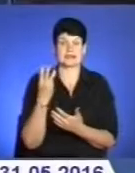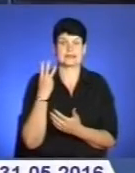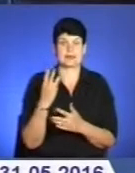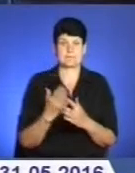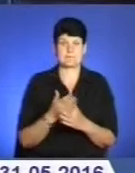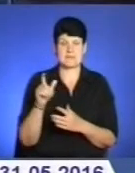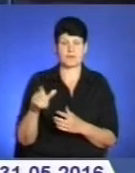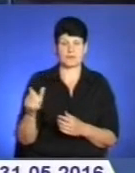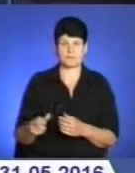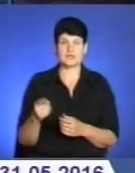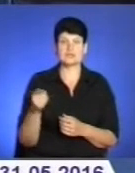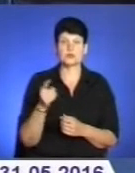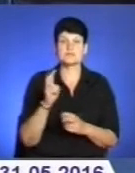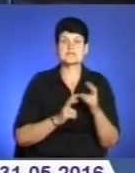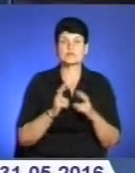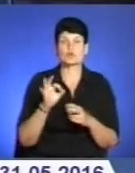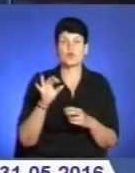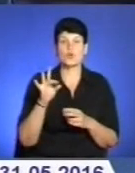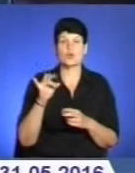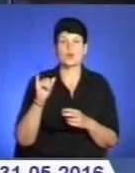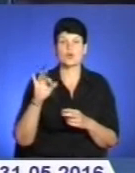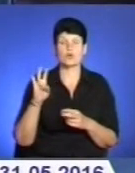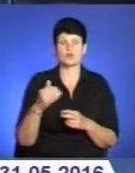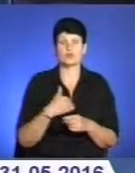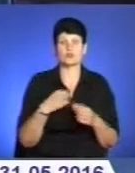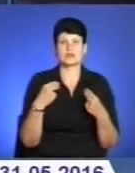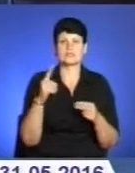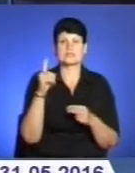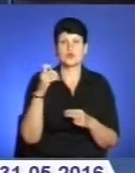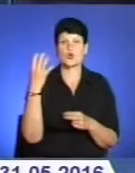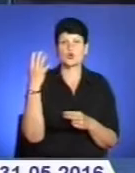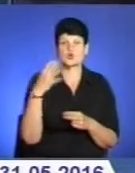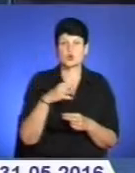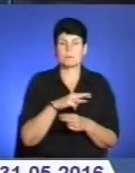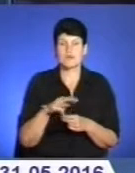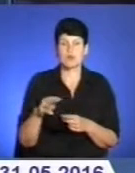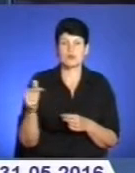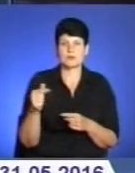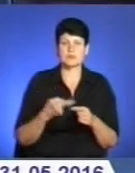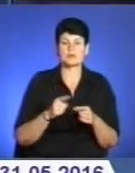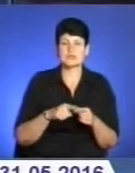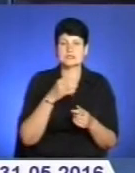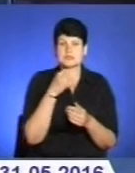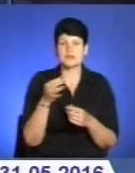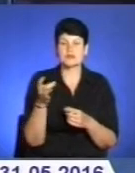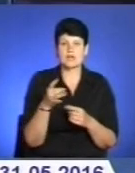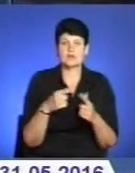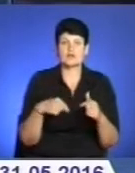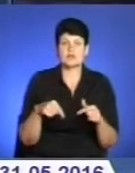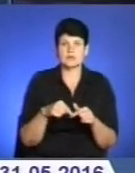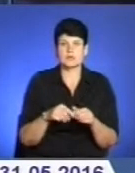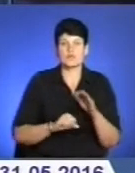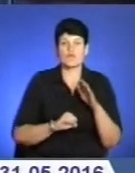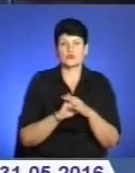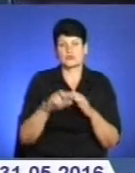Тернопільський завод «Оріон» хочуть продати за 140 мільйонів гривень. Про це сьогодні повідомили у регіональному відділенні фонду держмайна по Тернопільській